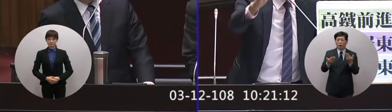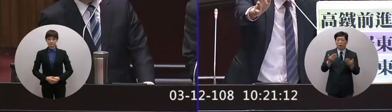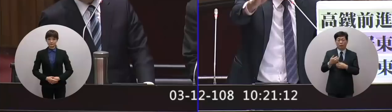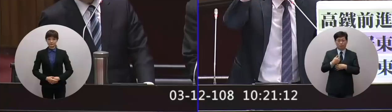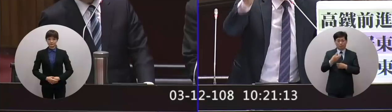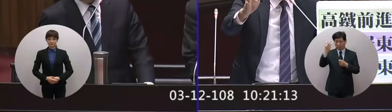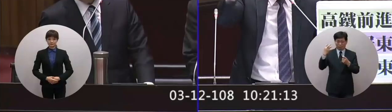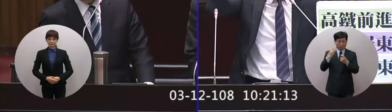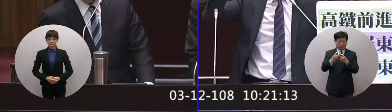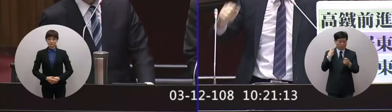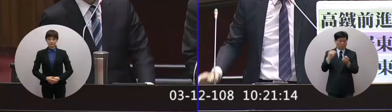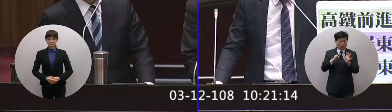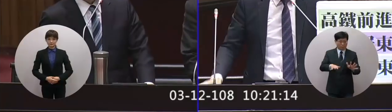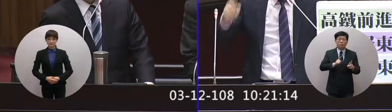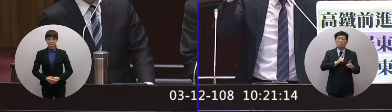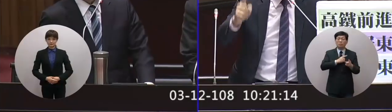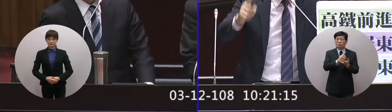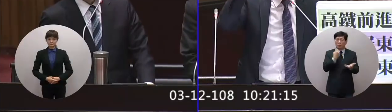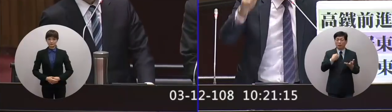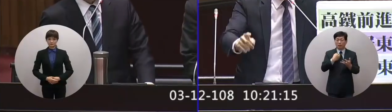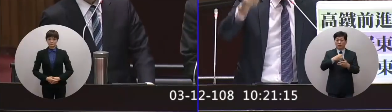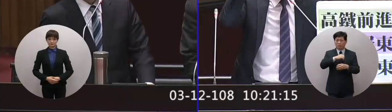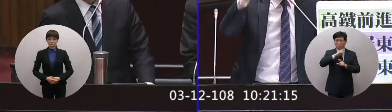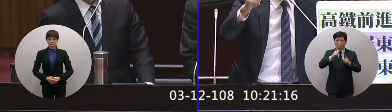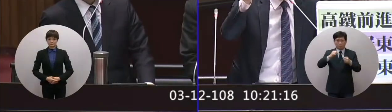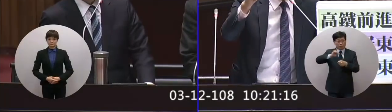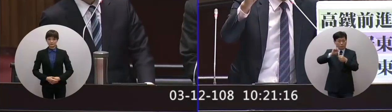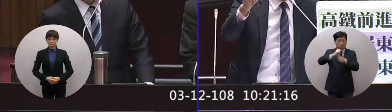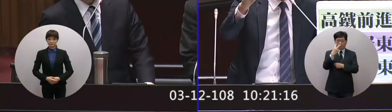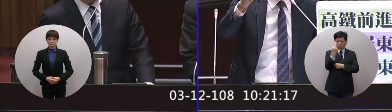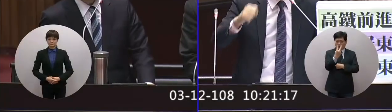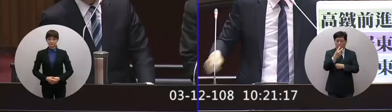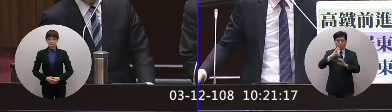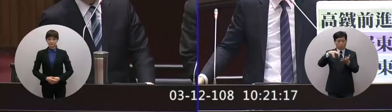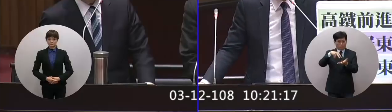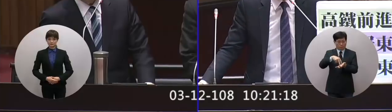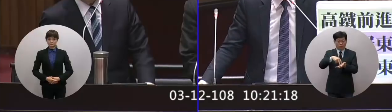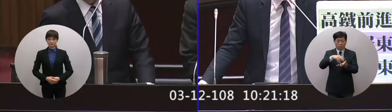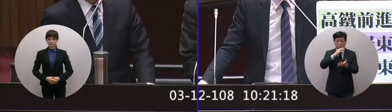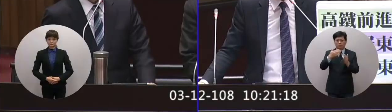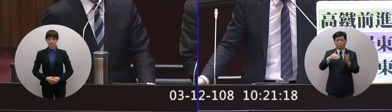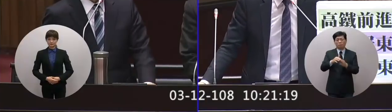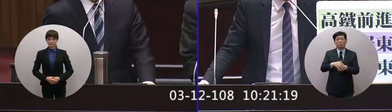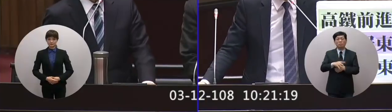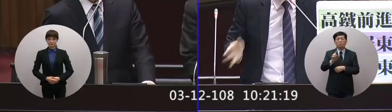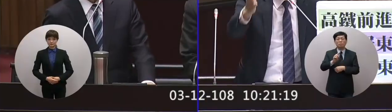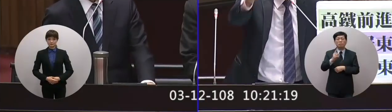過去這三十年來從你離開屏東之後屏東只增加了兩所國立的國立學